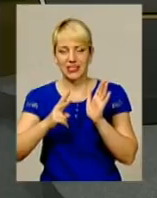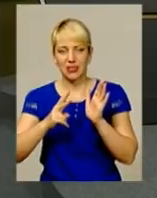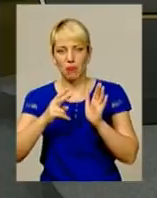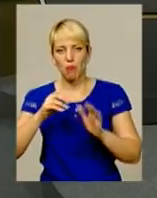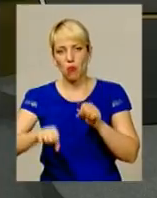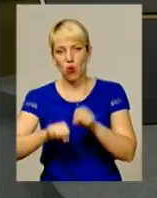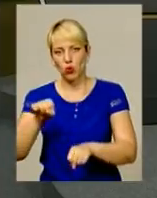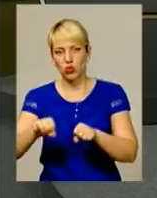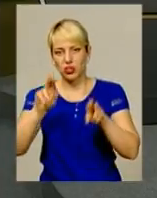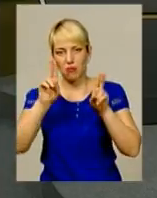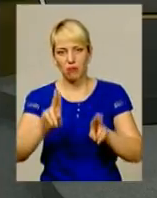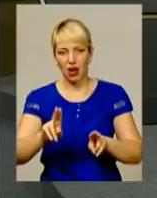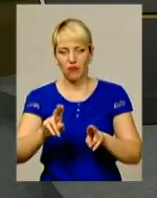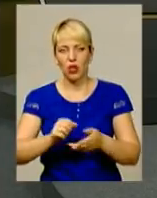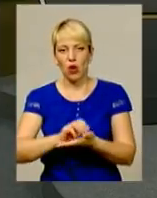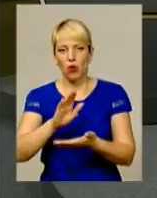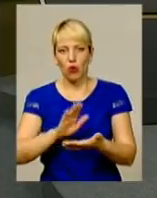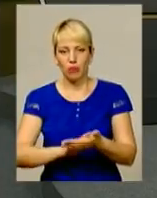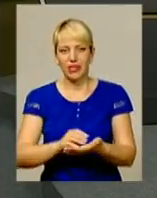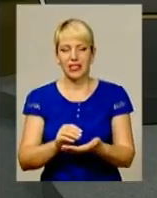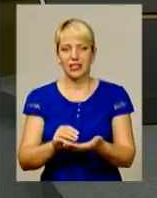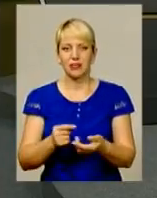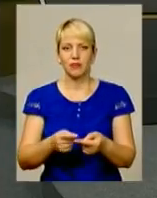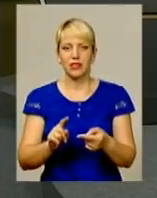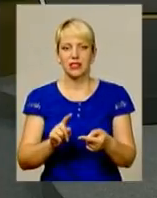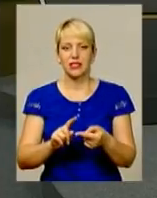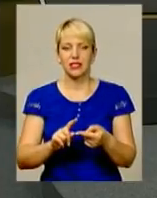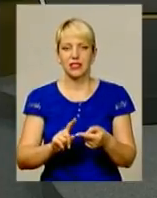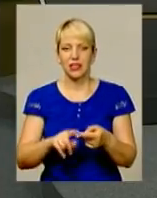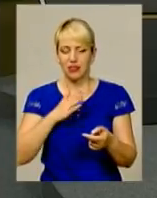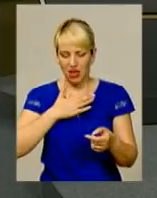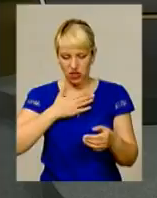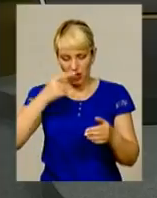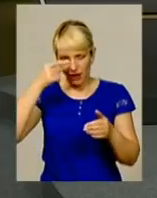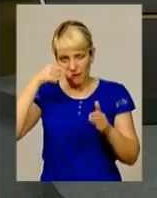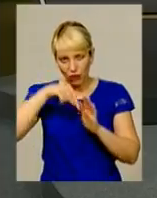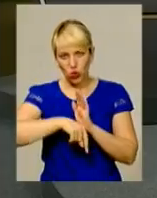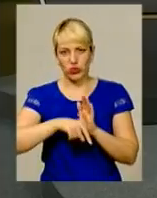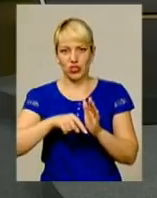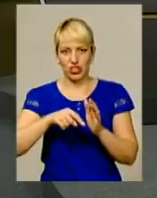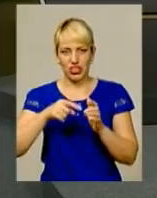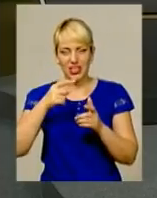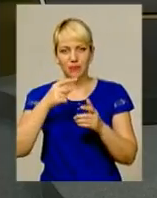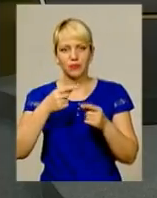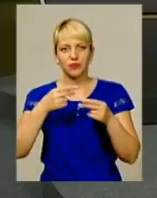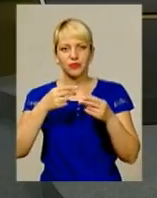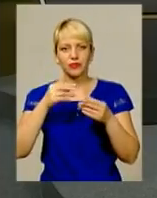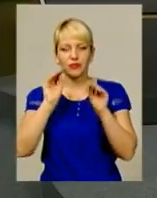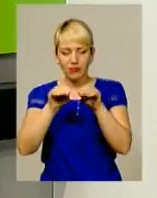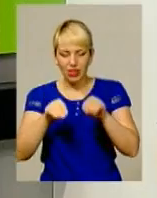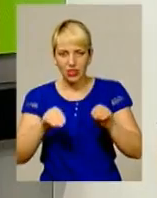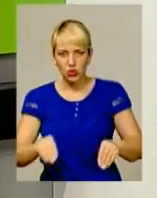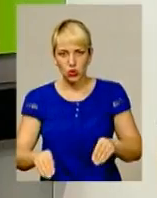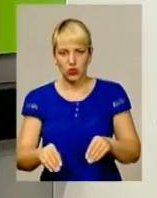правил обліково-реєстраційної дисципліни. Це наші внутрішньовідомчі такі інструкції, накази. Ми